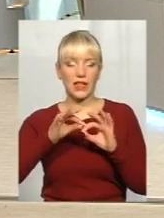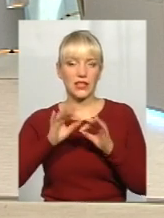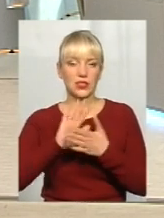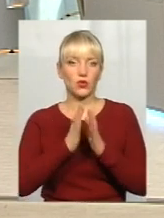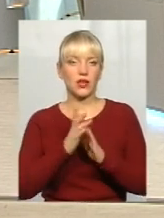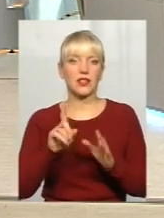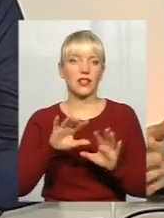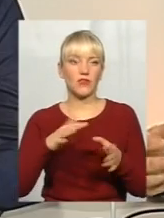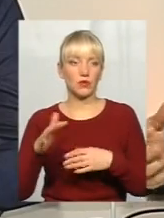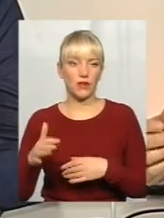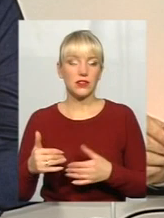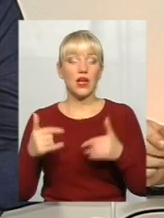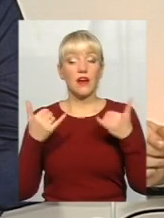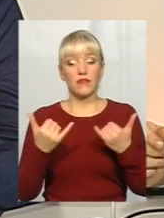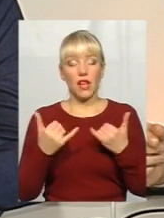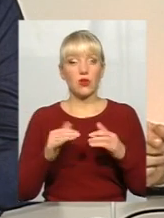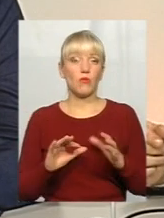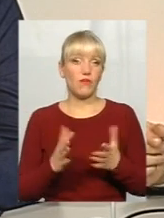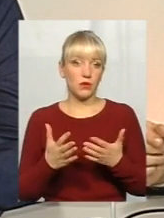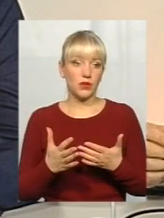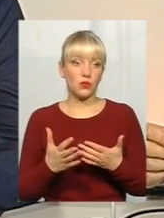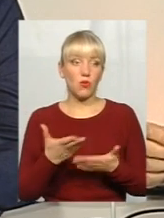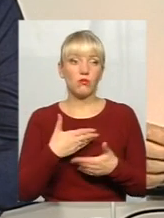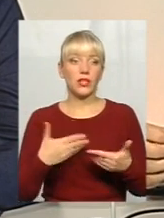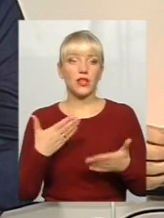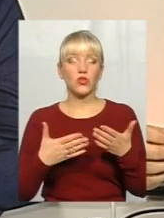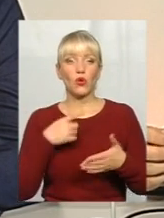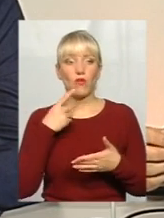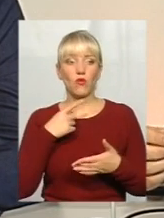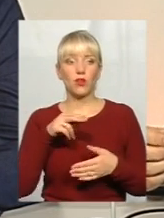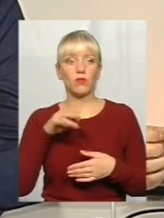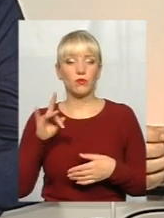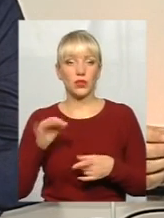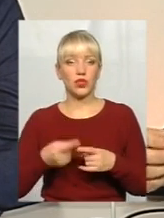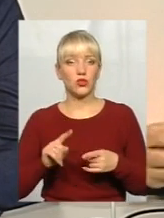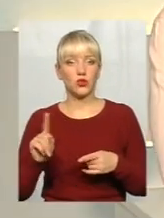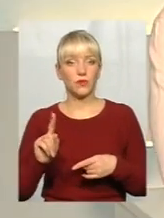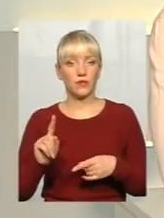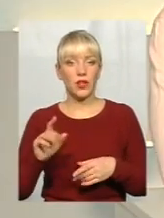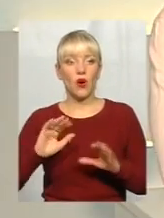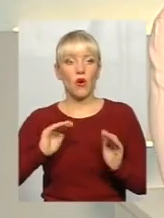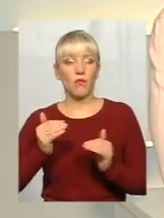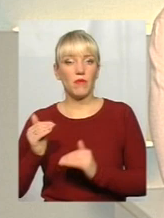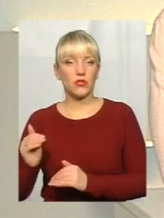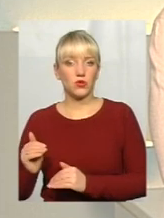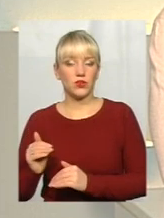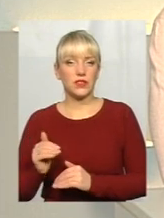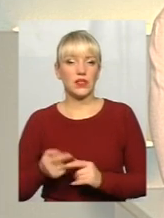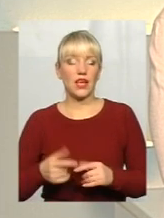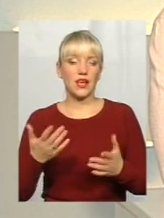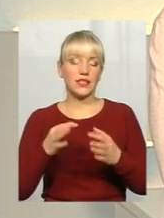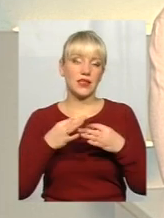відбувається. Так? В даному випадку, ми, якщо ми говоримо про те, що обмежуються, начать, якісь